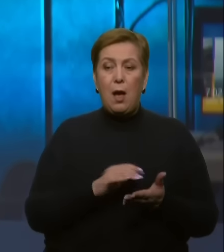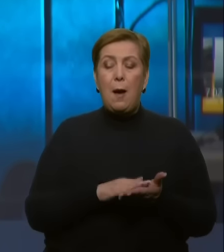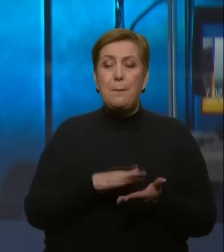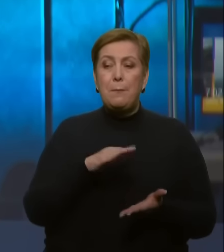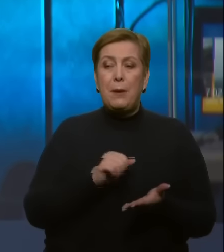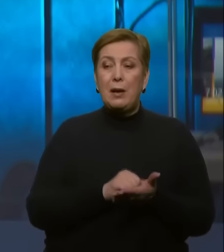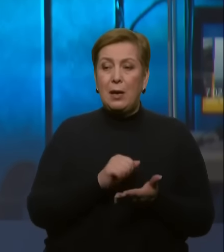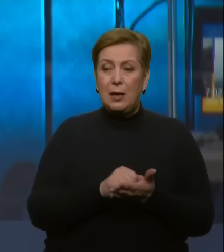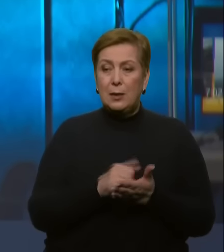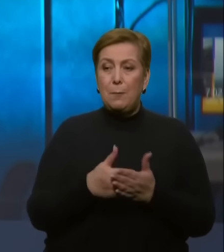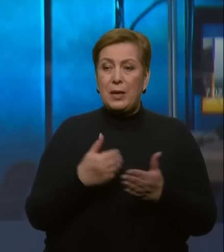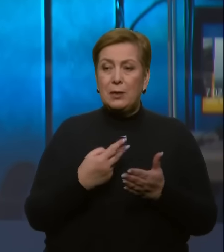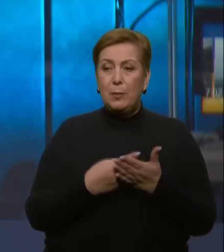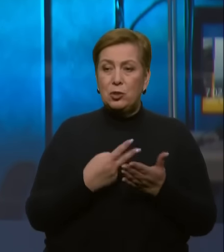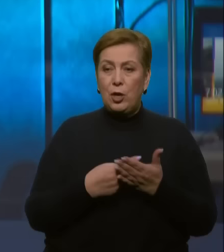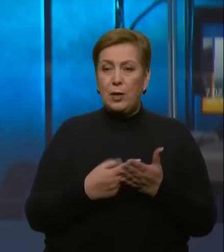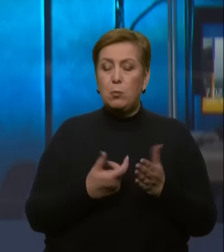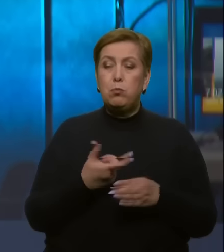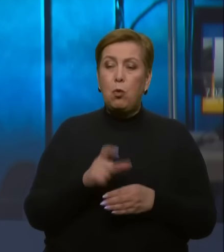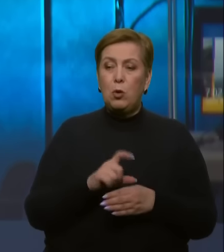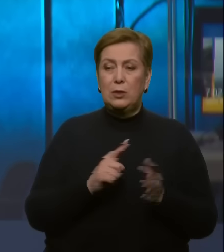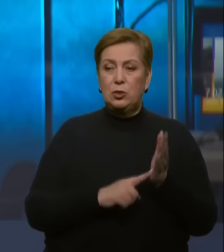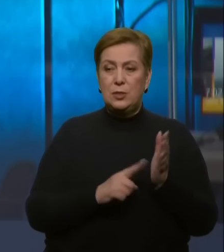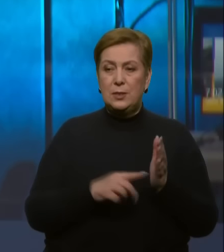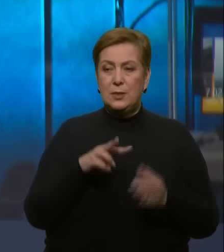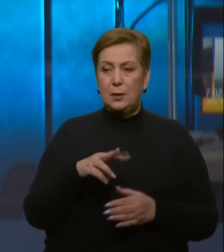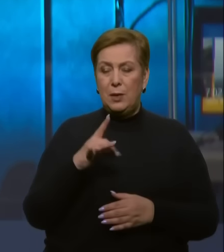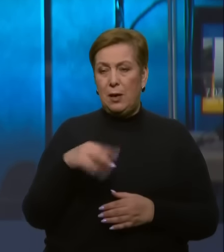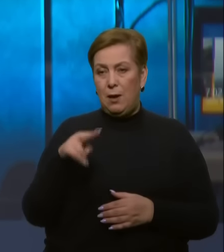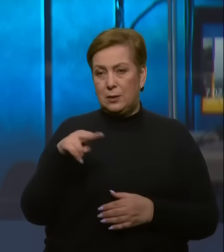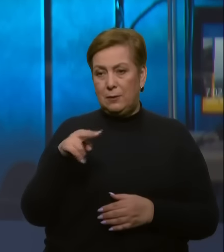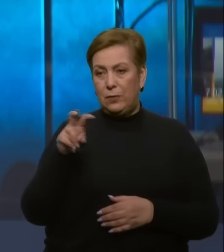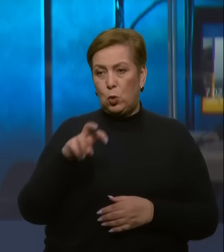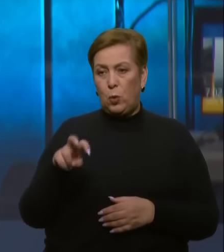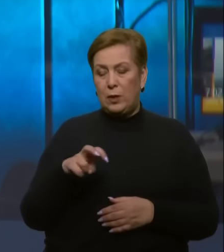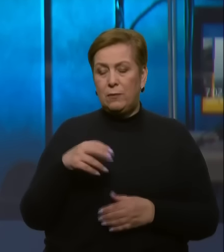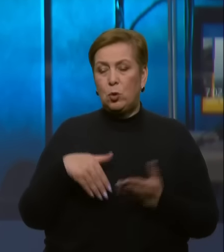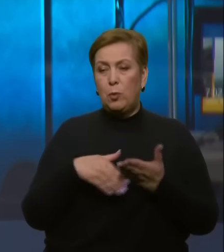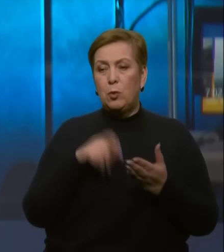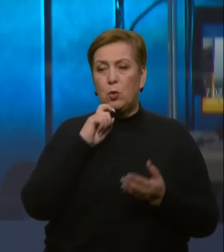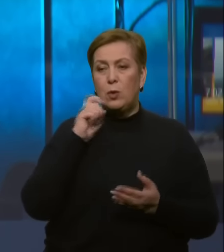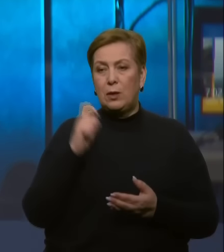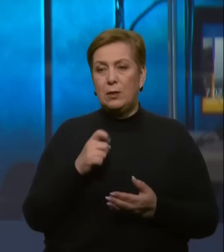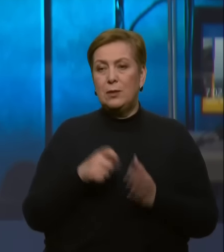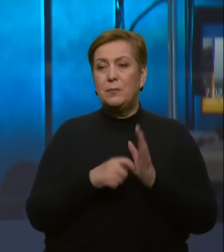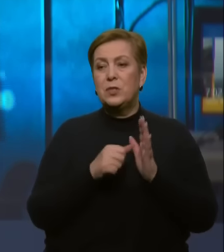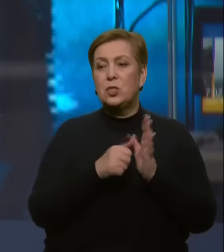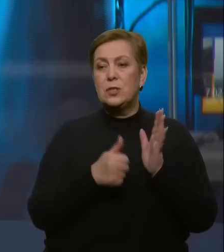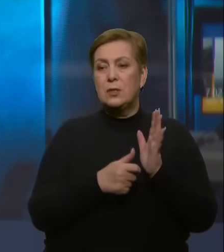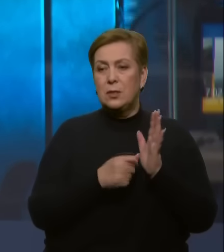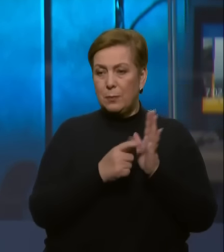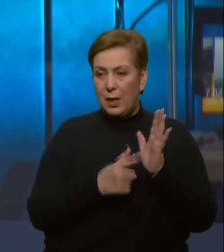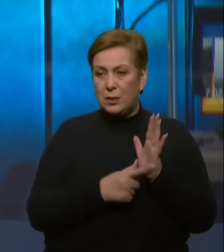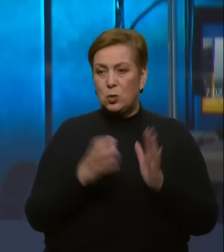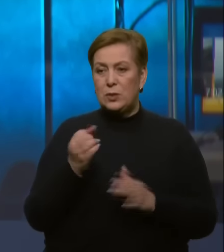передбачає понад 60 мільярдів доларів допомоги для України. 17 січня в Білому домі пройшла зустріч Джозефа Байдена